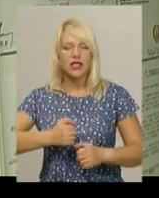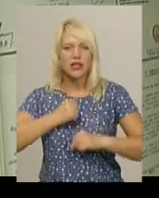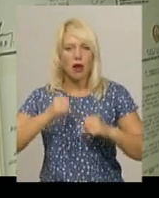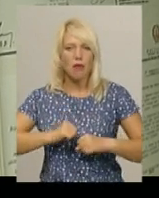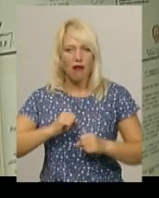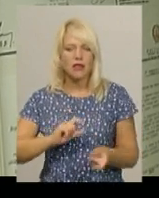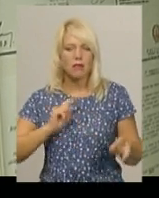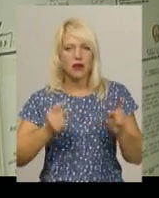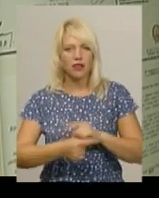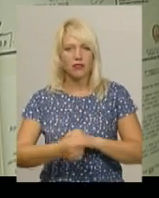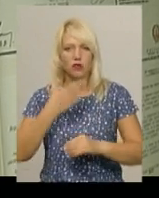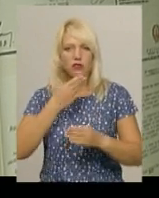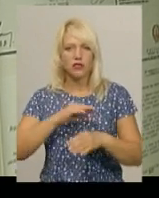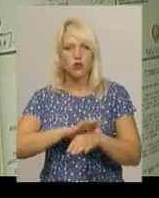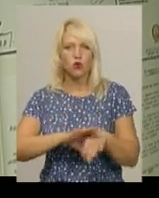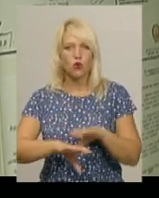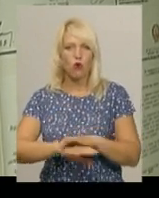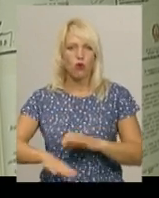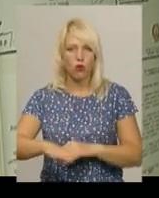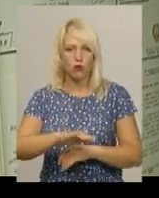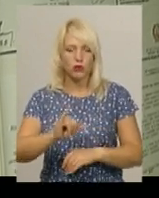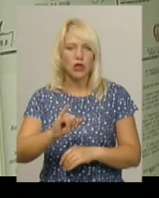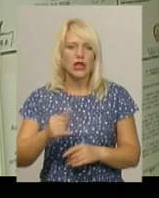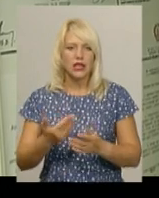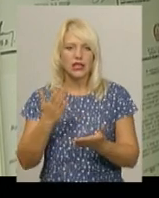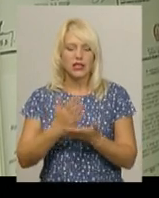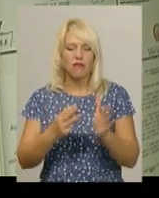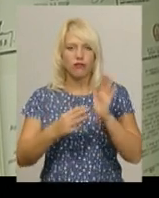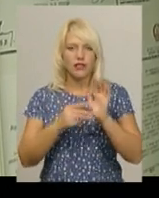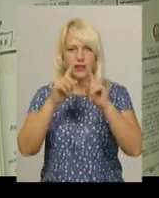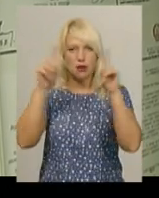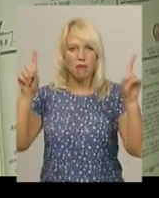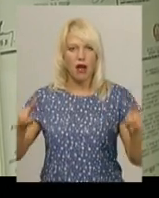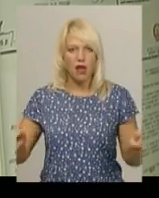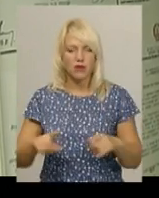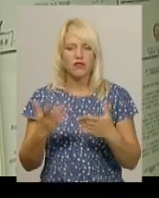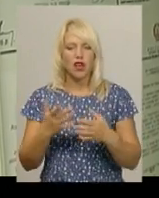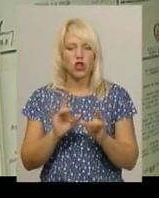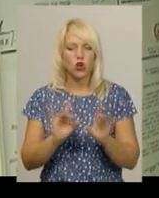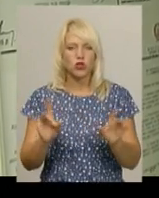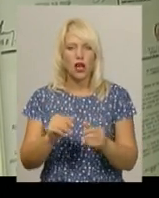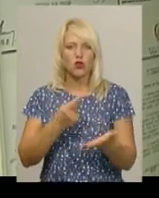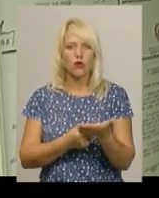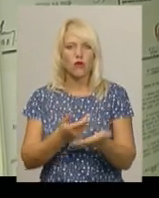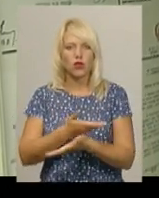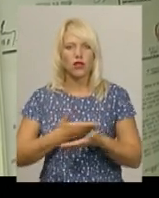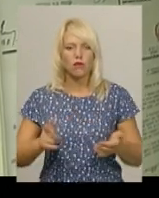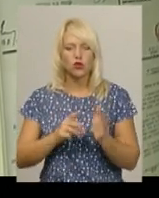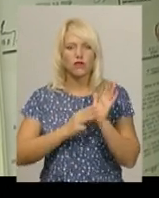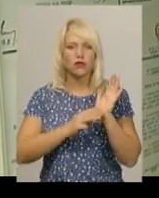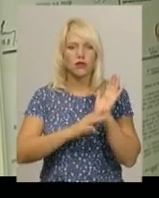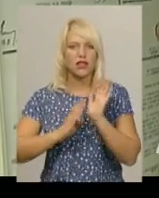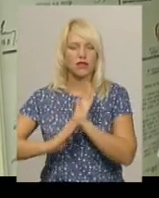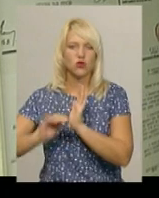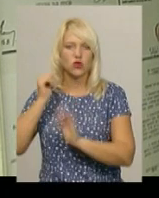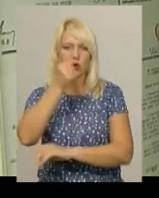колонію. І, відповідно, є ще 8 банерів, які розказують і доводять нам, що в 80-х, 90-х